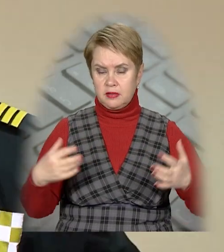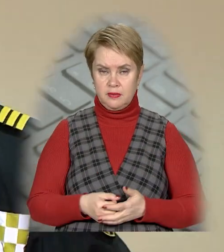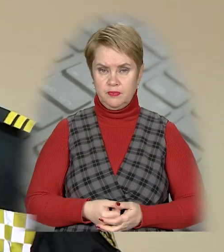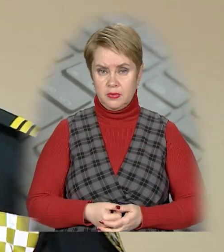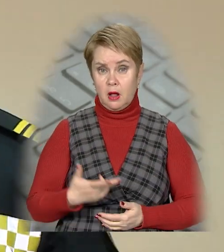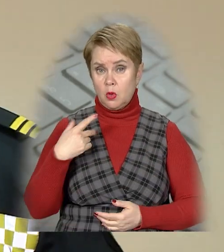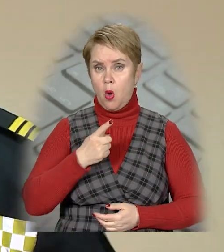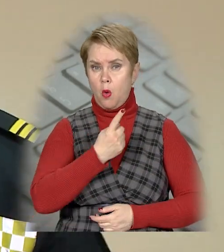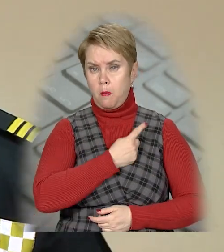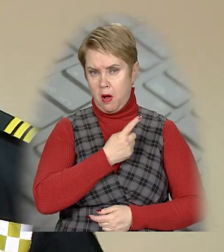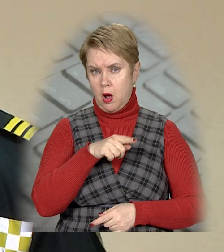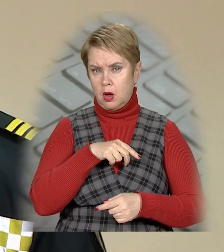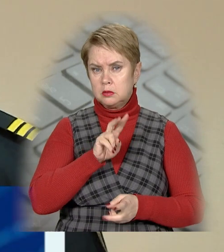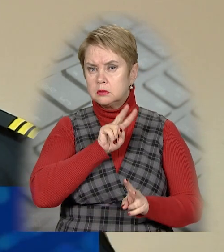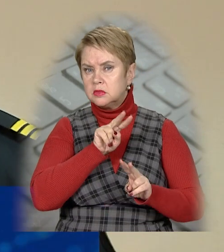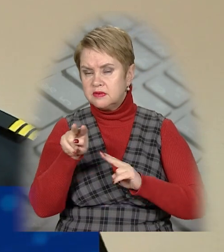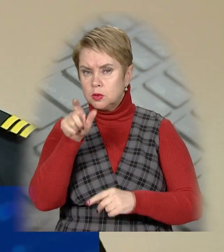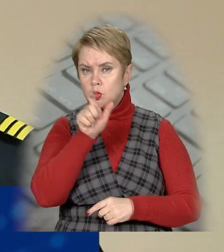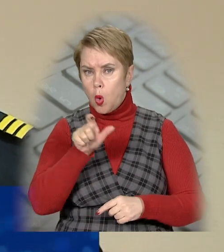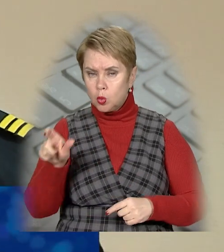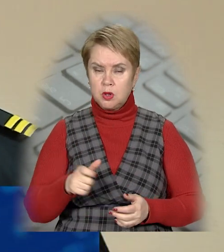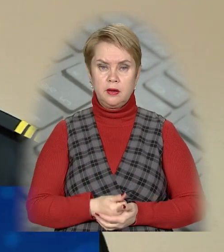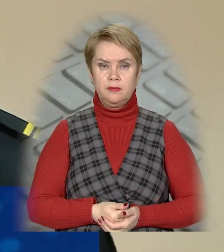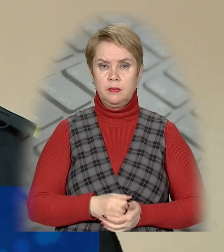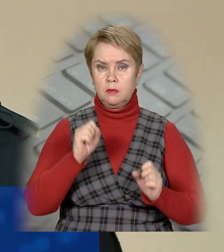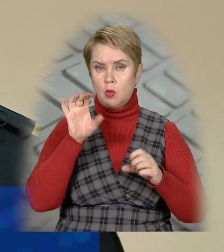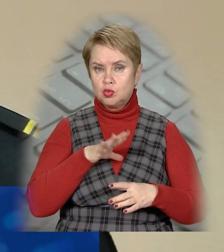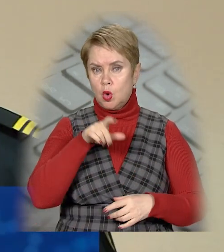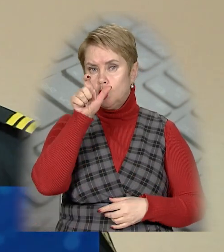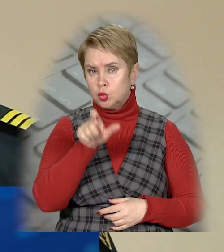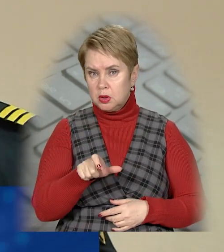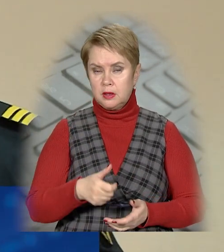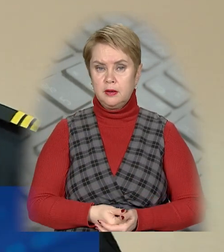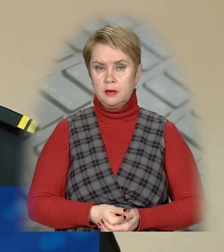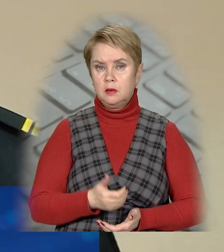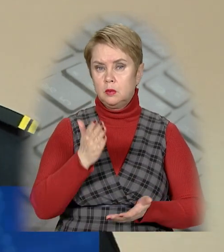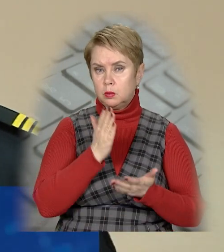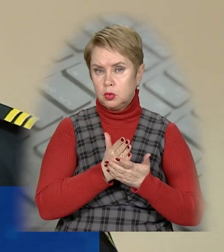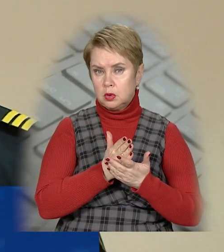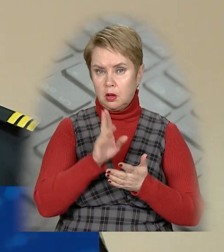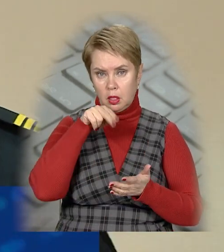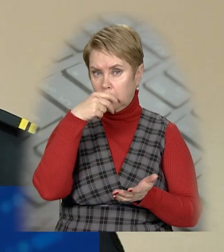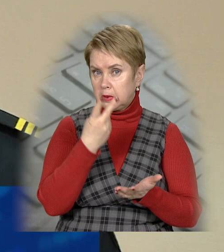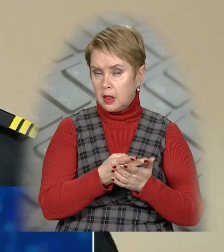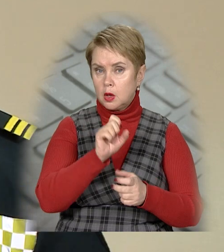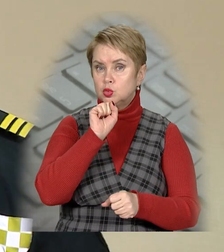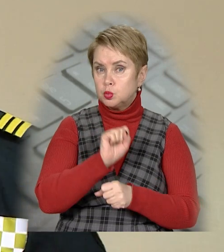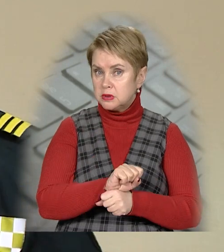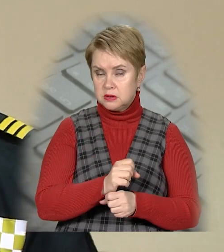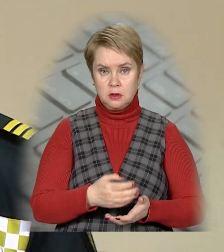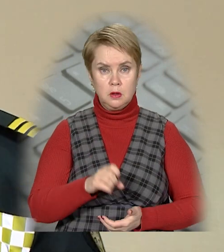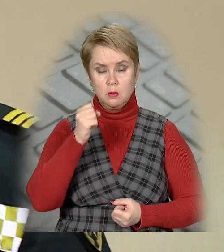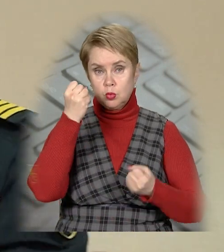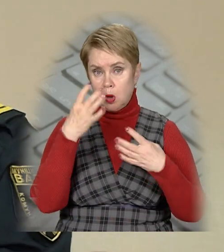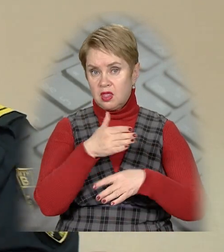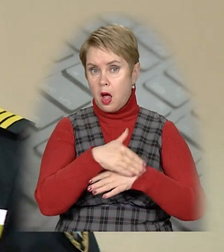Доводиться патрулювати, дивитись, придивлятись до людей. Може людина бути непритомна на зупинці десь,